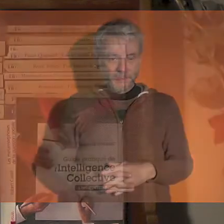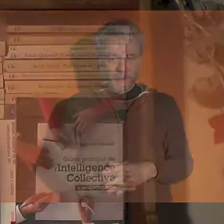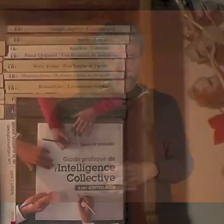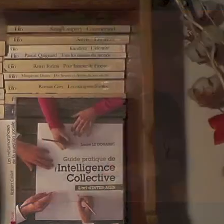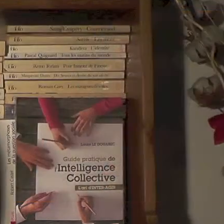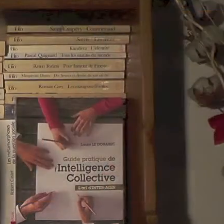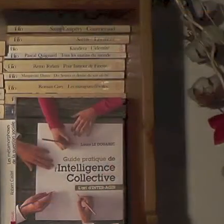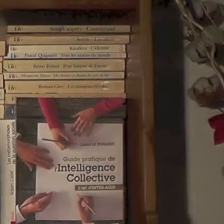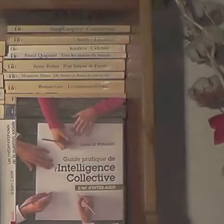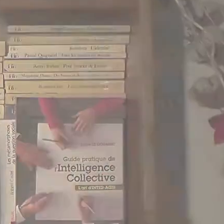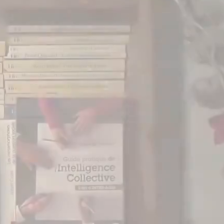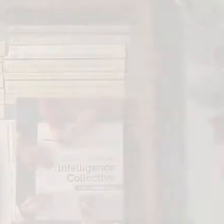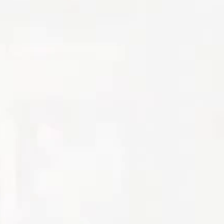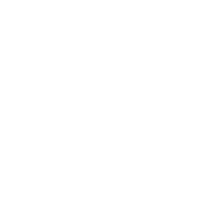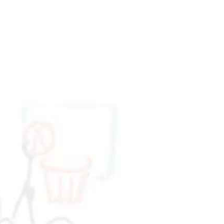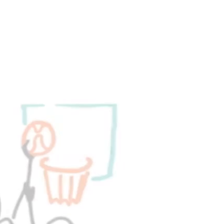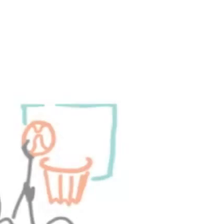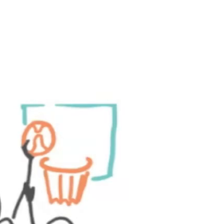citoyens, pour les citoyens, à tous les niveaux.